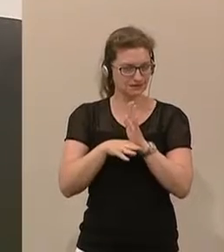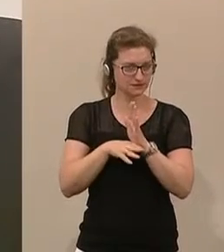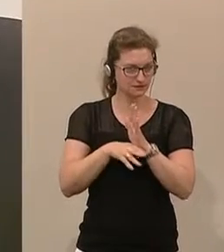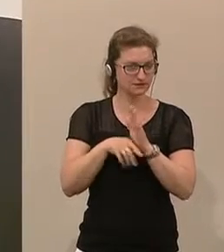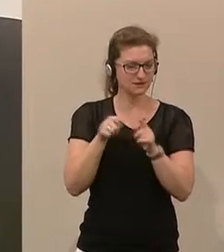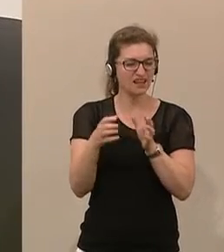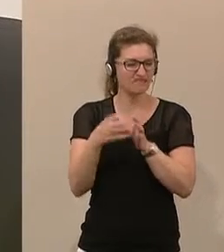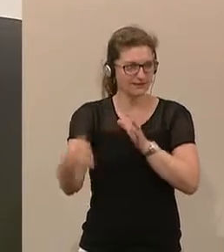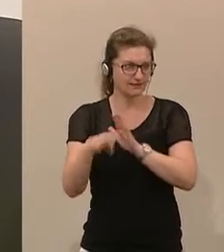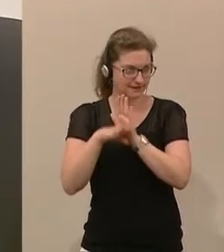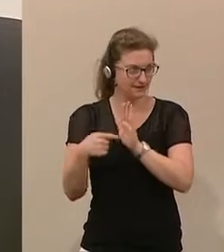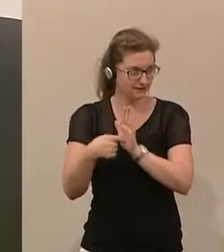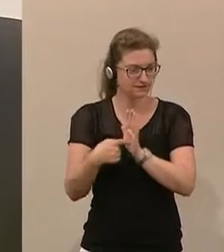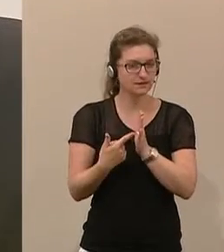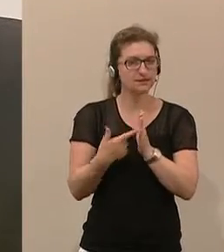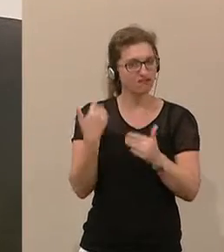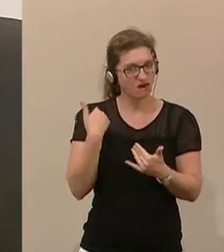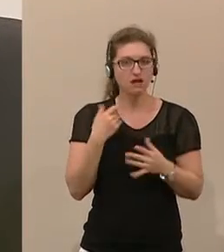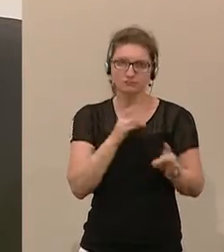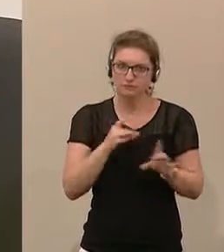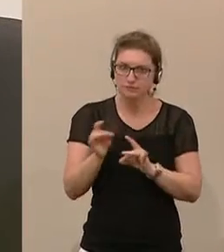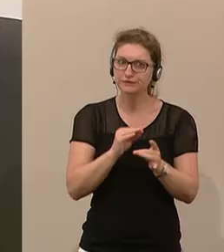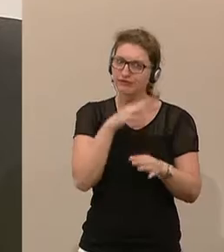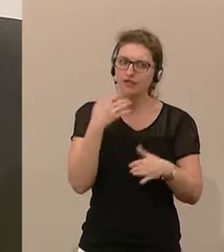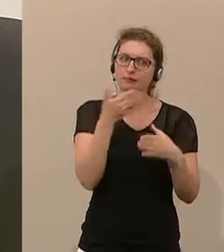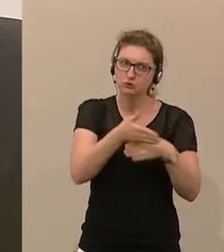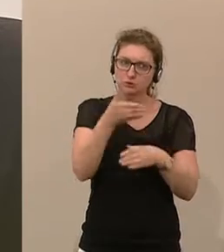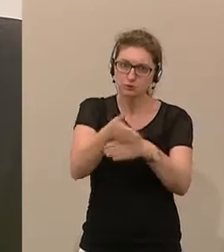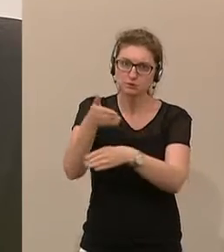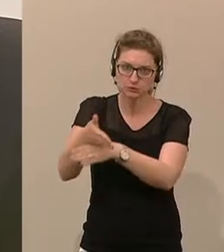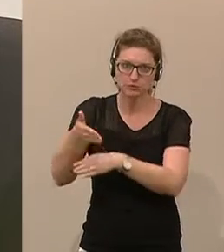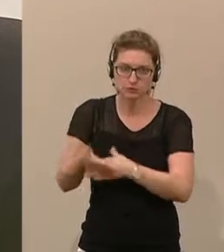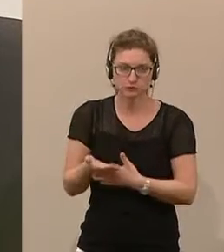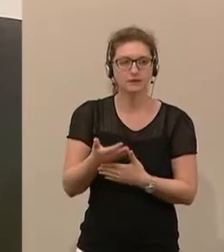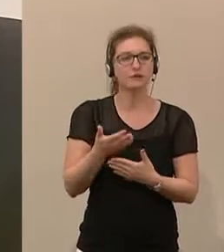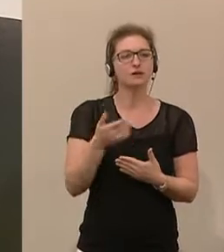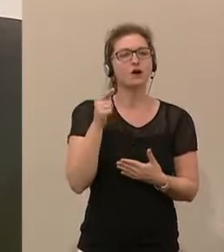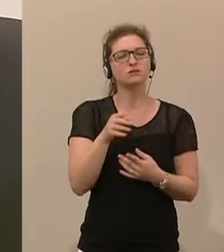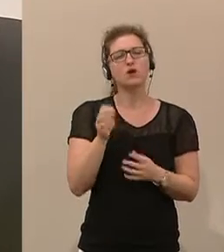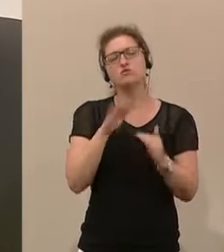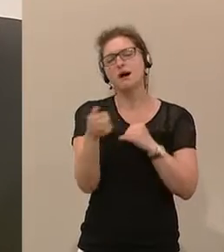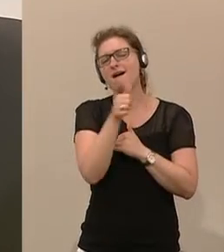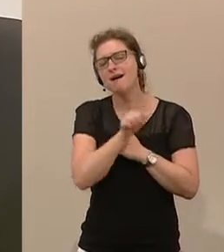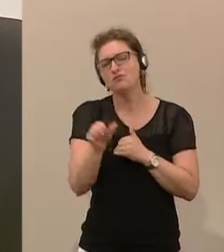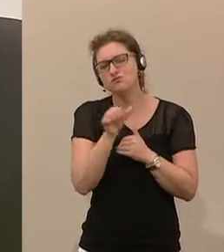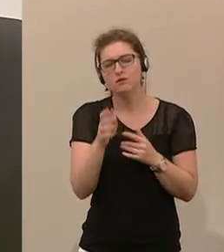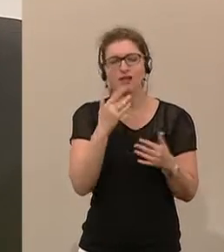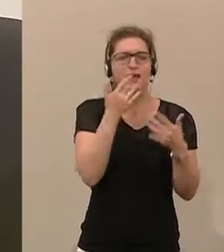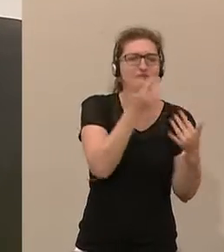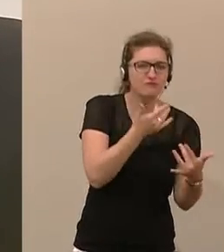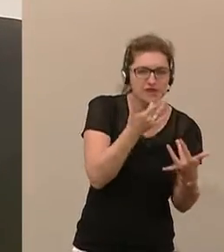eben diesem erweiterten Gesetz, tätig waren und Besuche gemacht haben und hunderte Empfehlungen